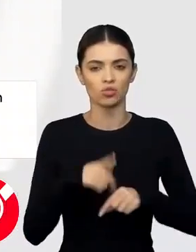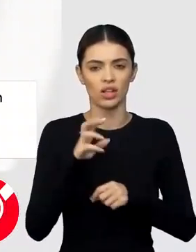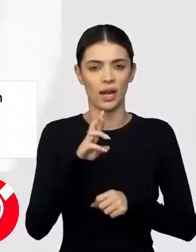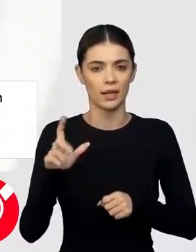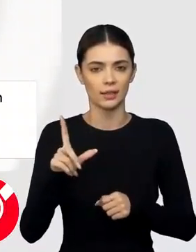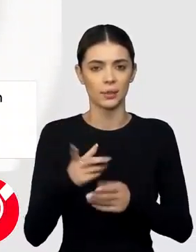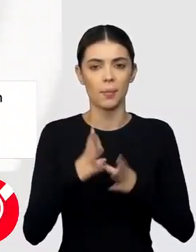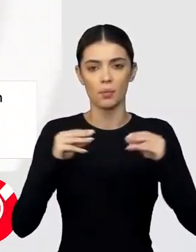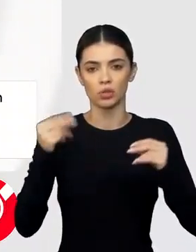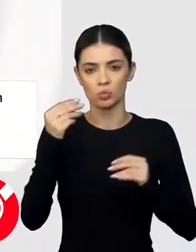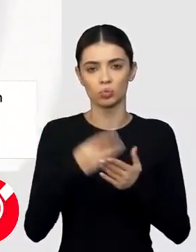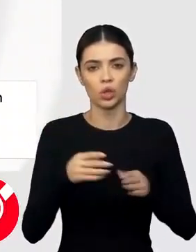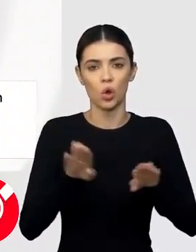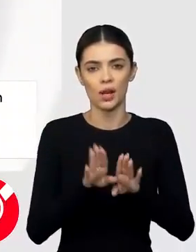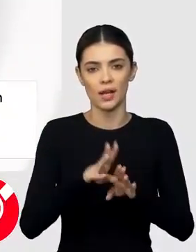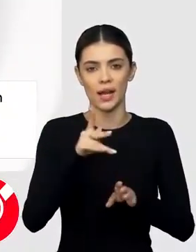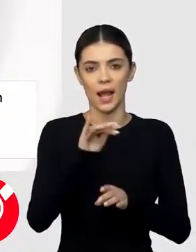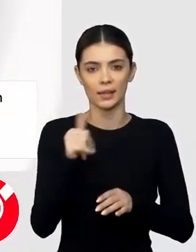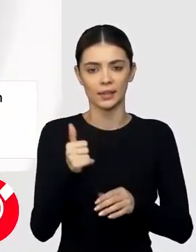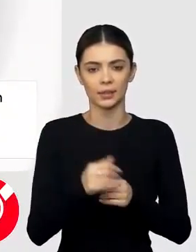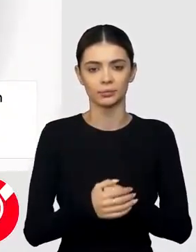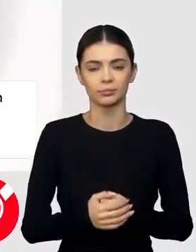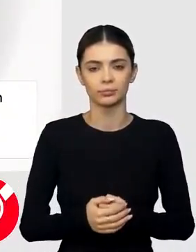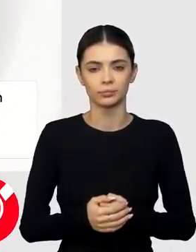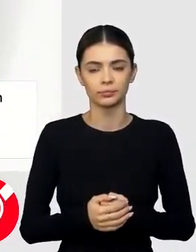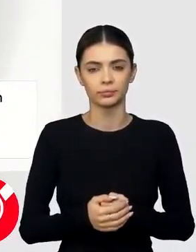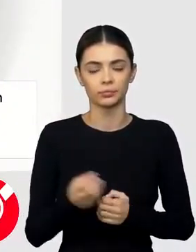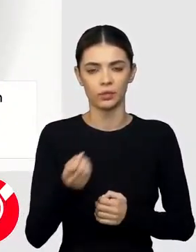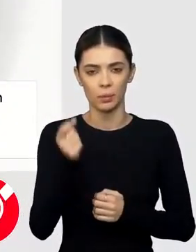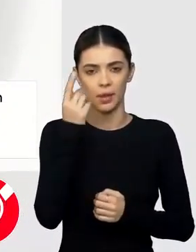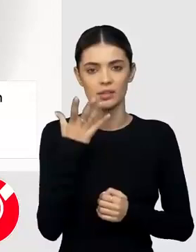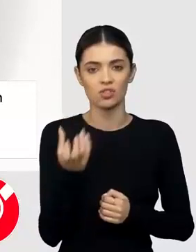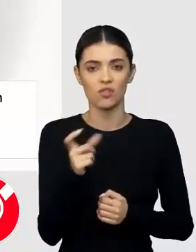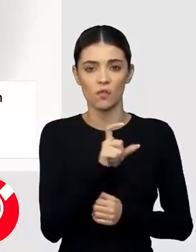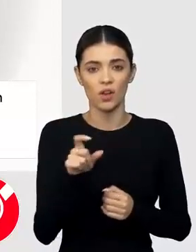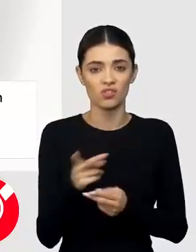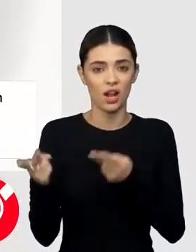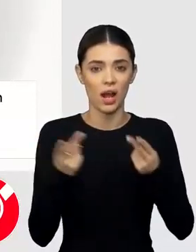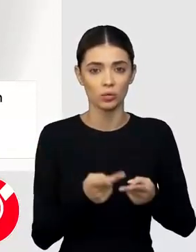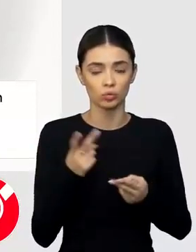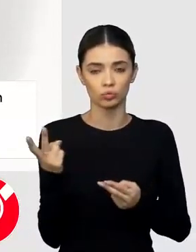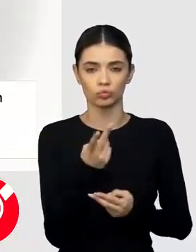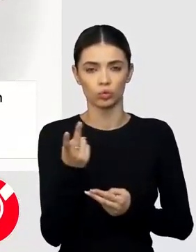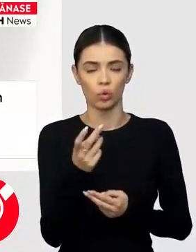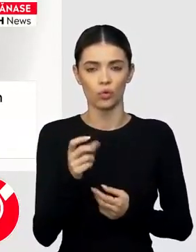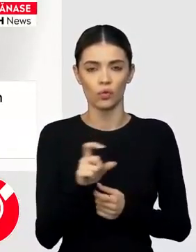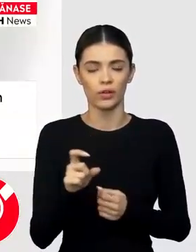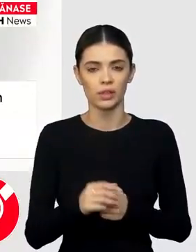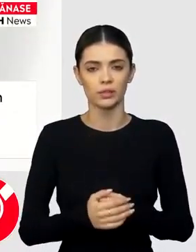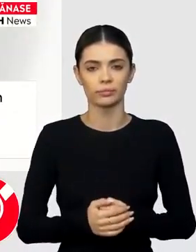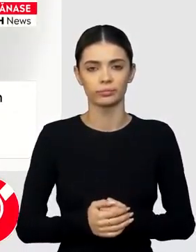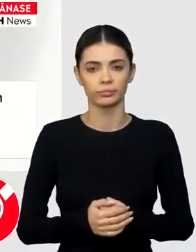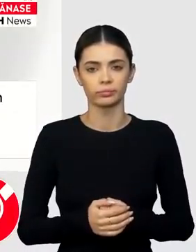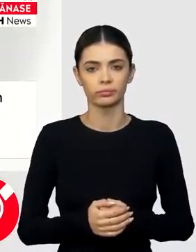parchetul general. Cu detalii se alătură colega mea, Katia Tănase, editora Left News. Bună dimineața, Katia. Ce acuzații li se aduc celor doi?